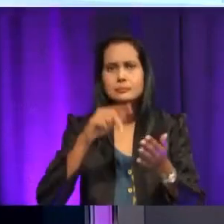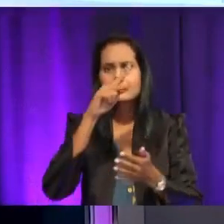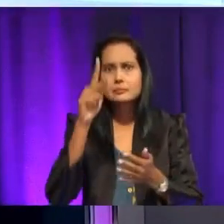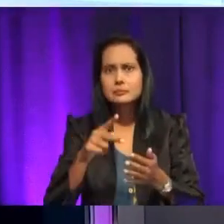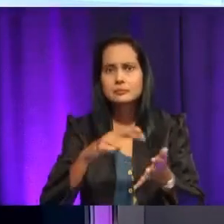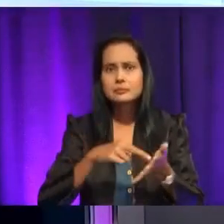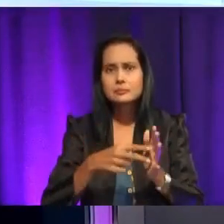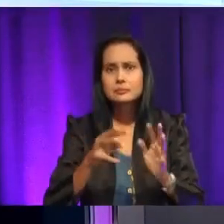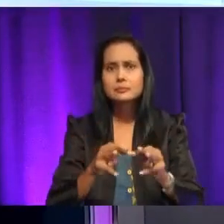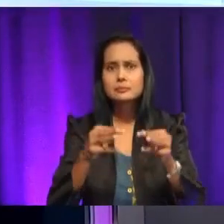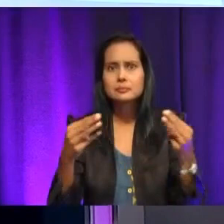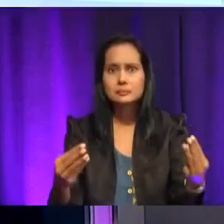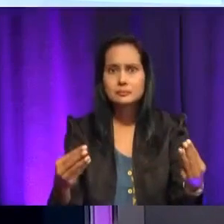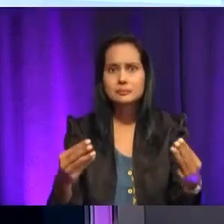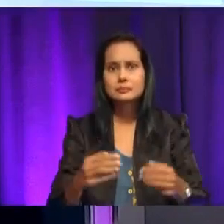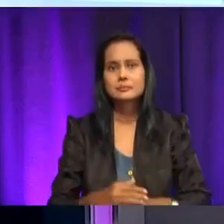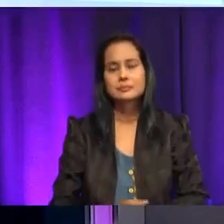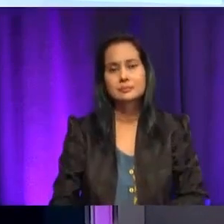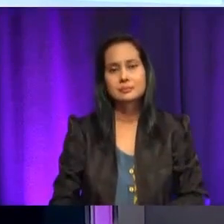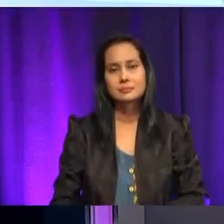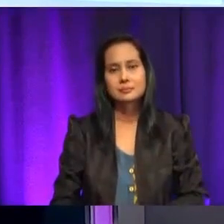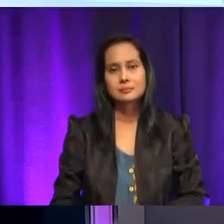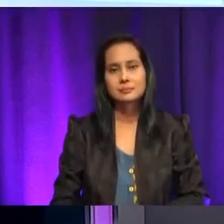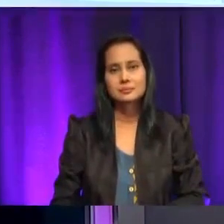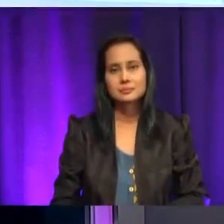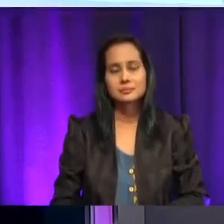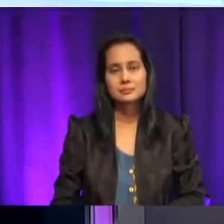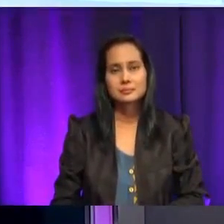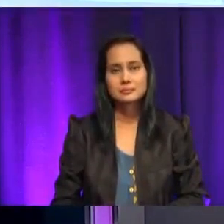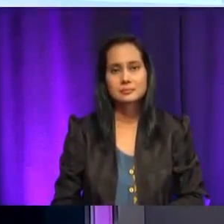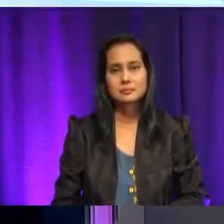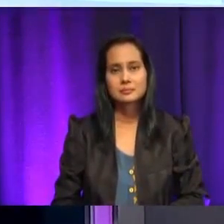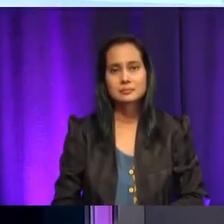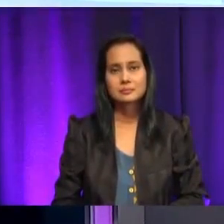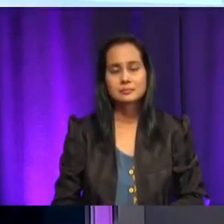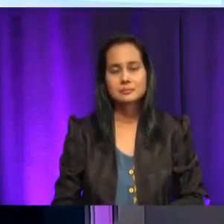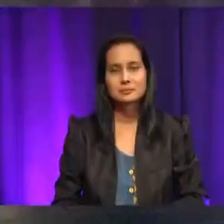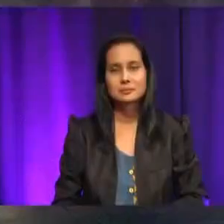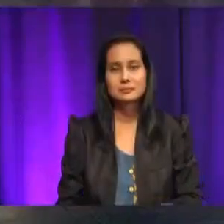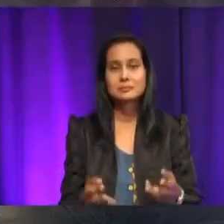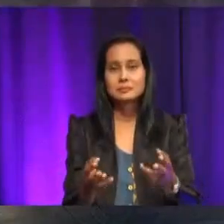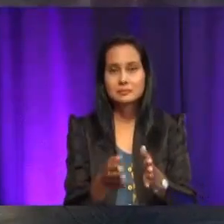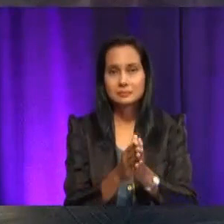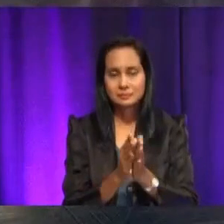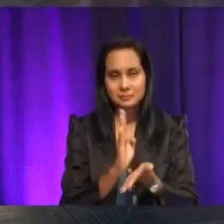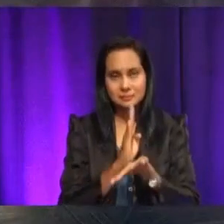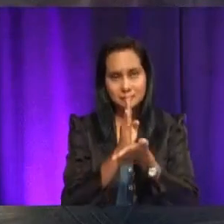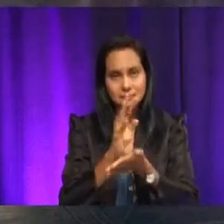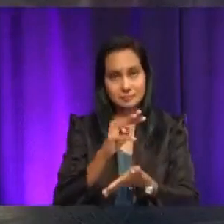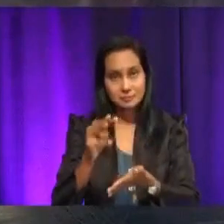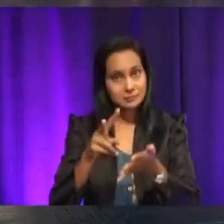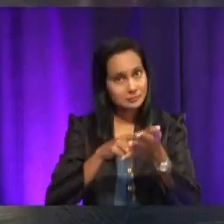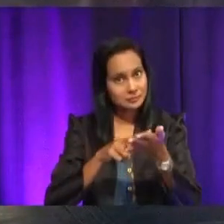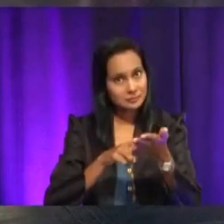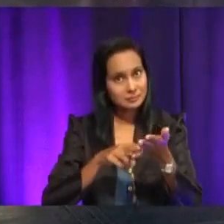manual. Betul, Cikgu. Jadi, Cikgu nak minta bantuan seorang murid untuk membacakan apakah